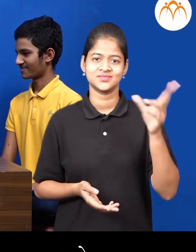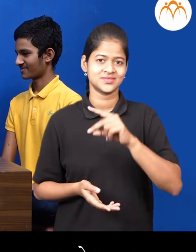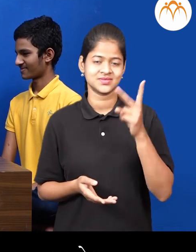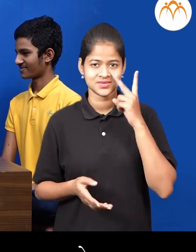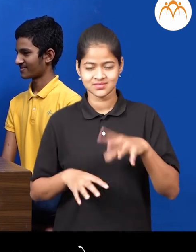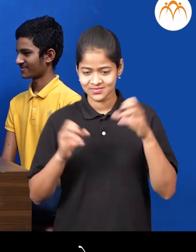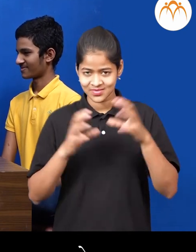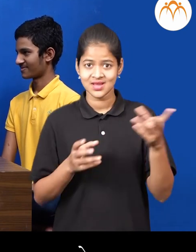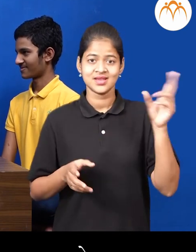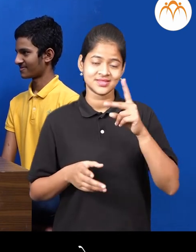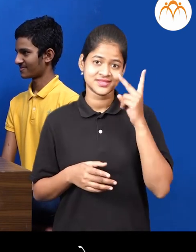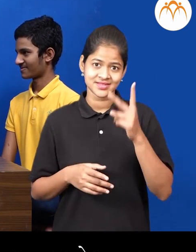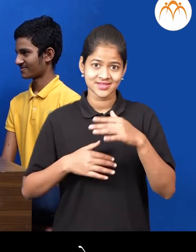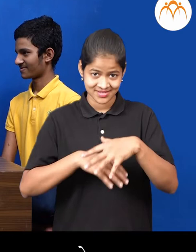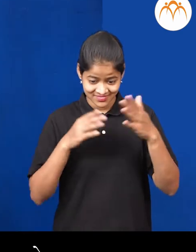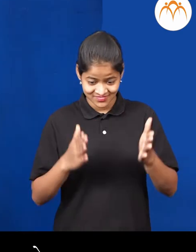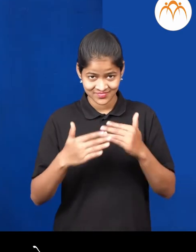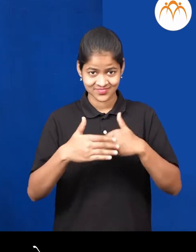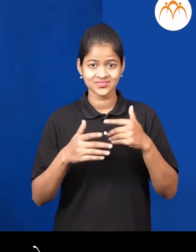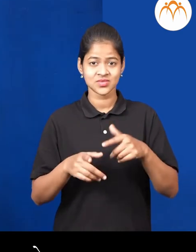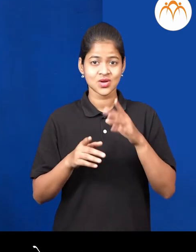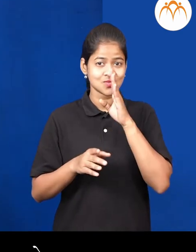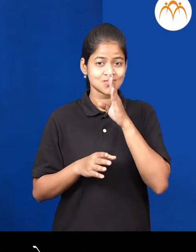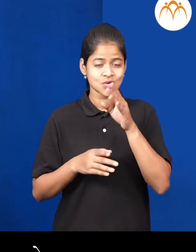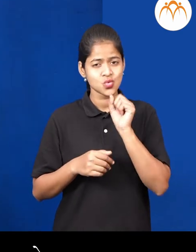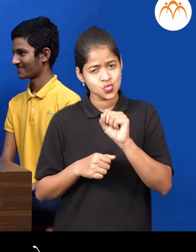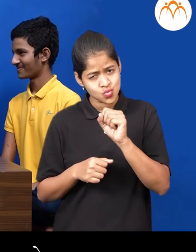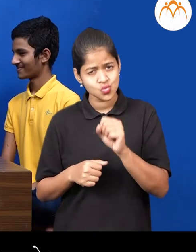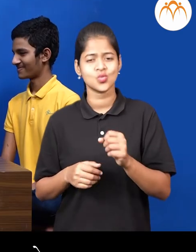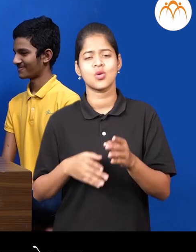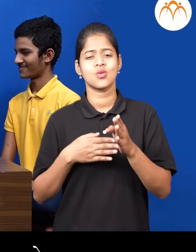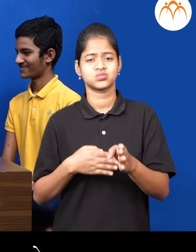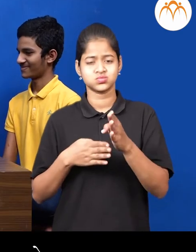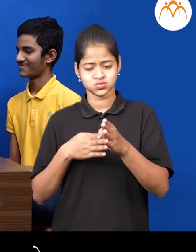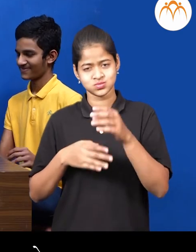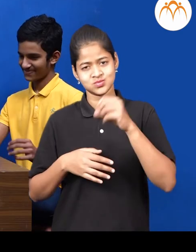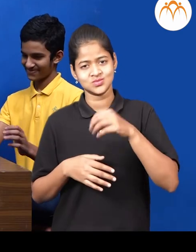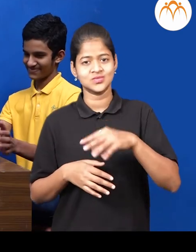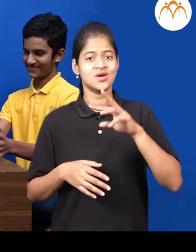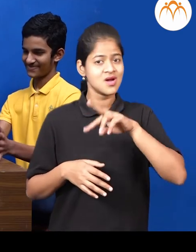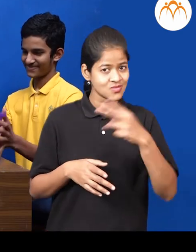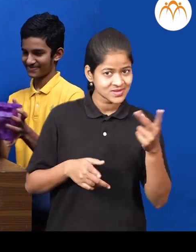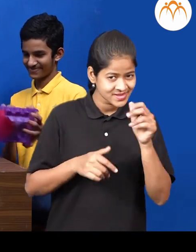भातुकलीचे आणि, यहार इतर छोटे वस्तु आसे बरुया. मी मदद करते तुम्हाला. हां, काड़ा सगर, चला.